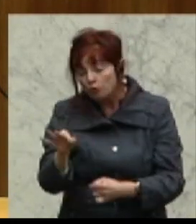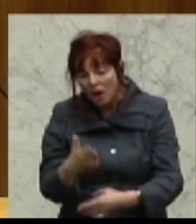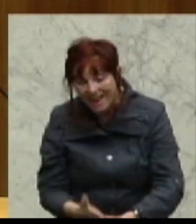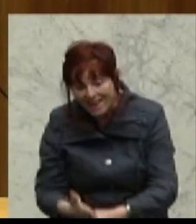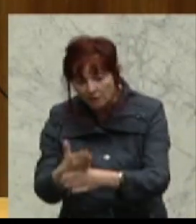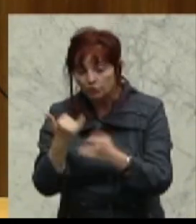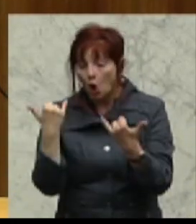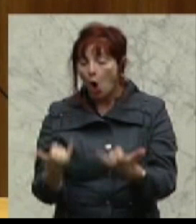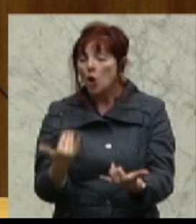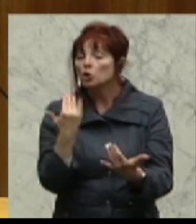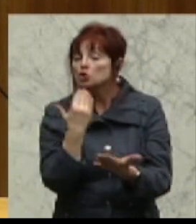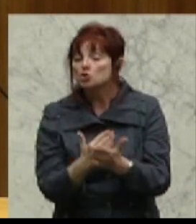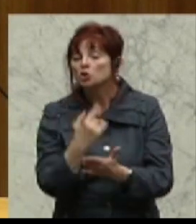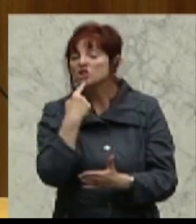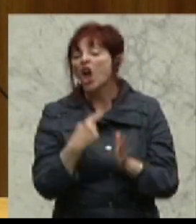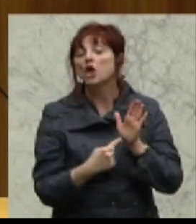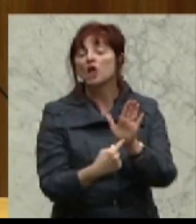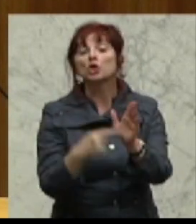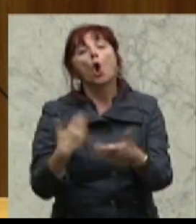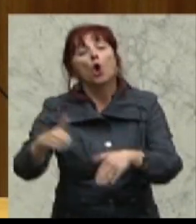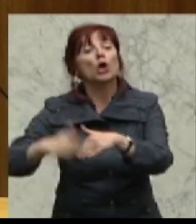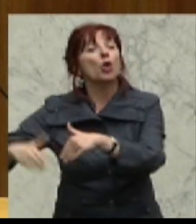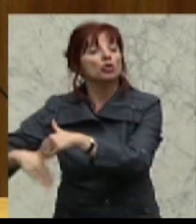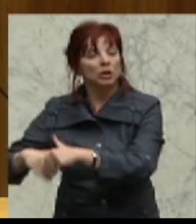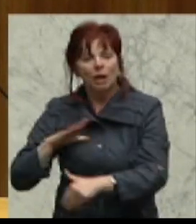heute schon für gekündigt darstellt, meine sehr geehrten Damen und Herren.